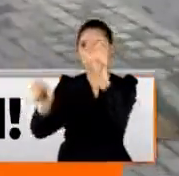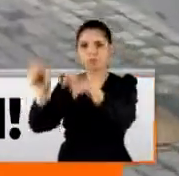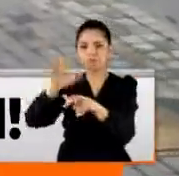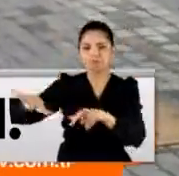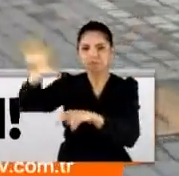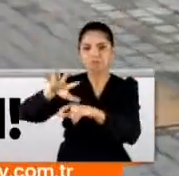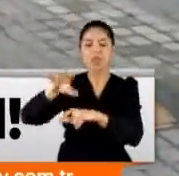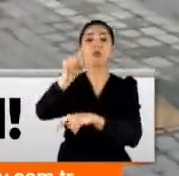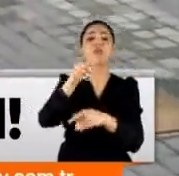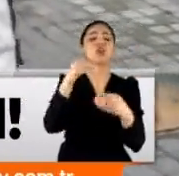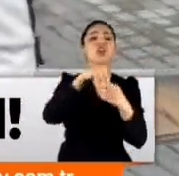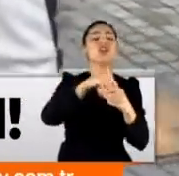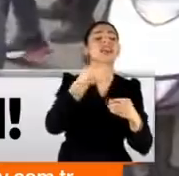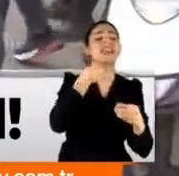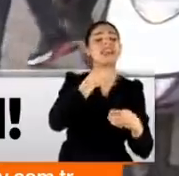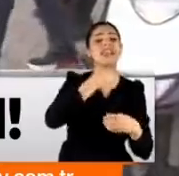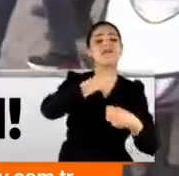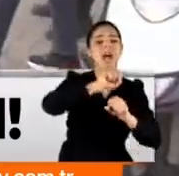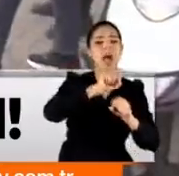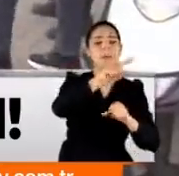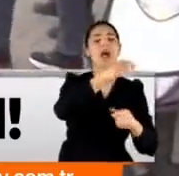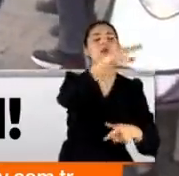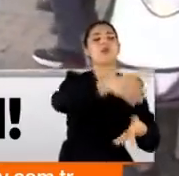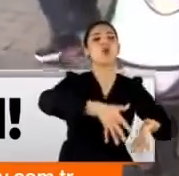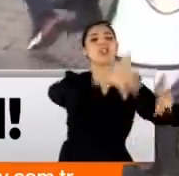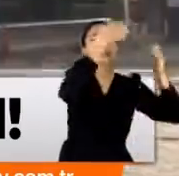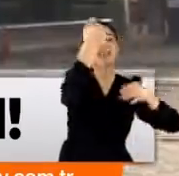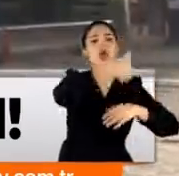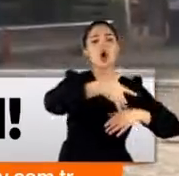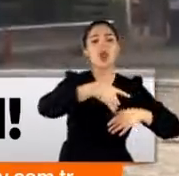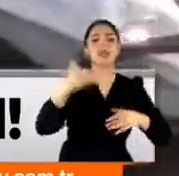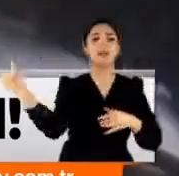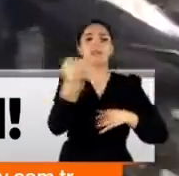onları içeri almayan site yönetimleri kuryecilerin isyanı duyuyor.